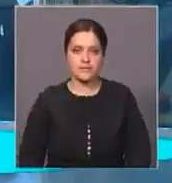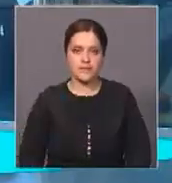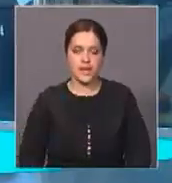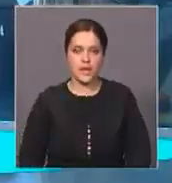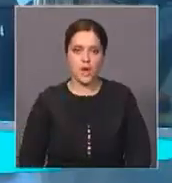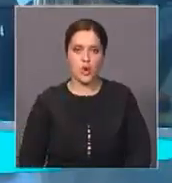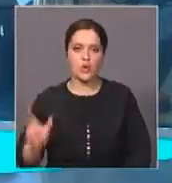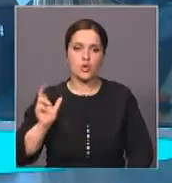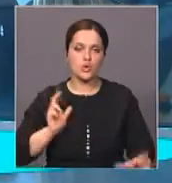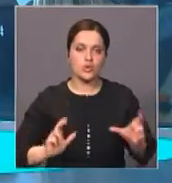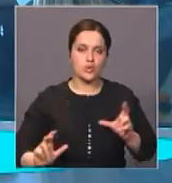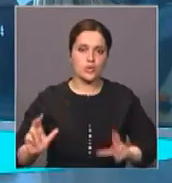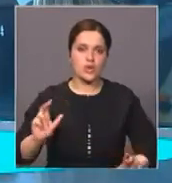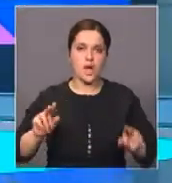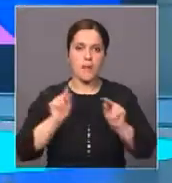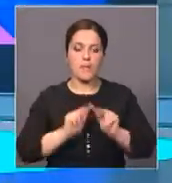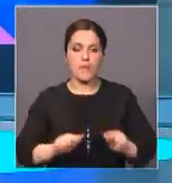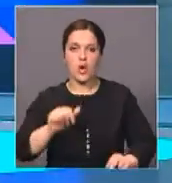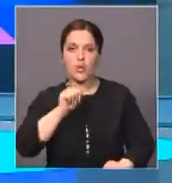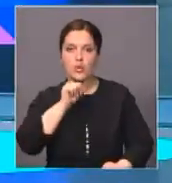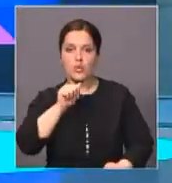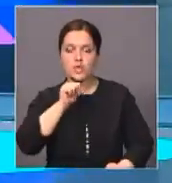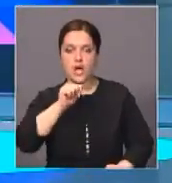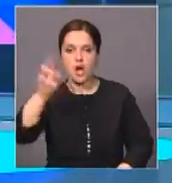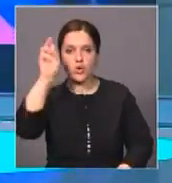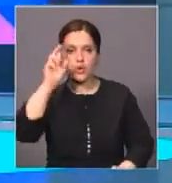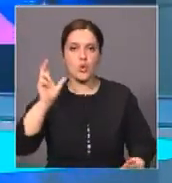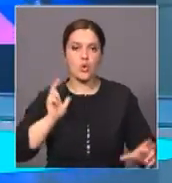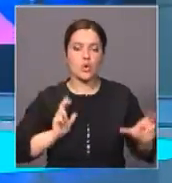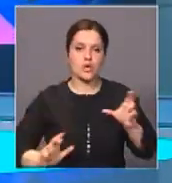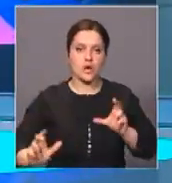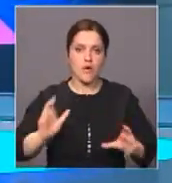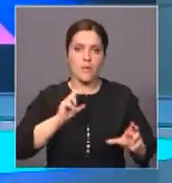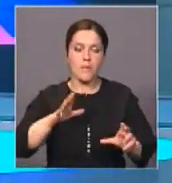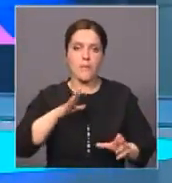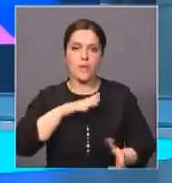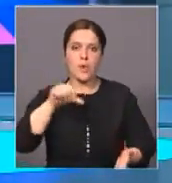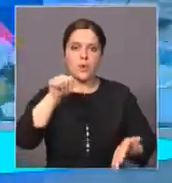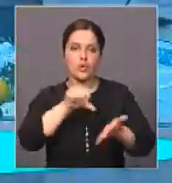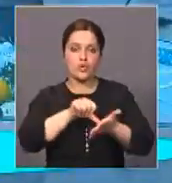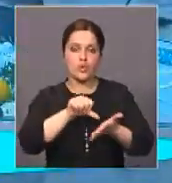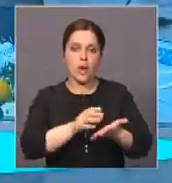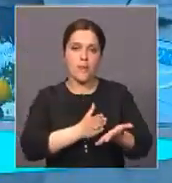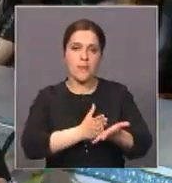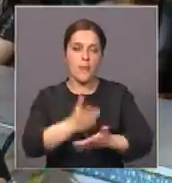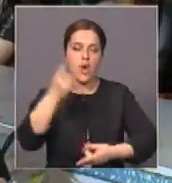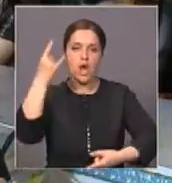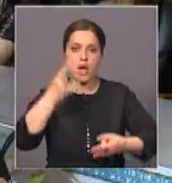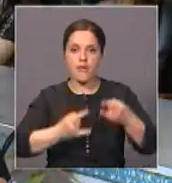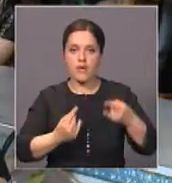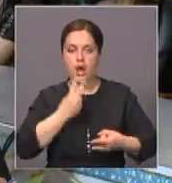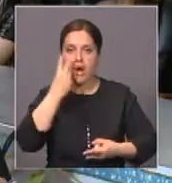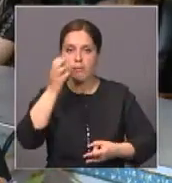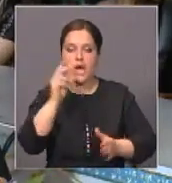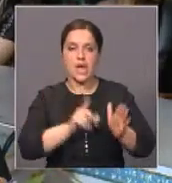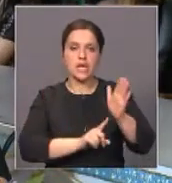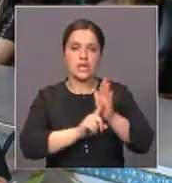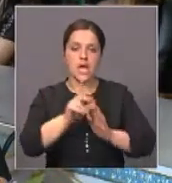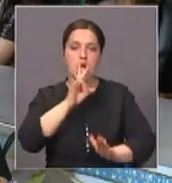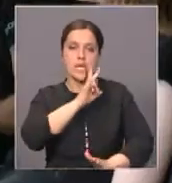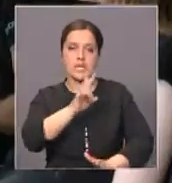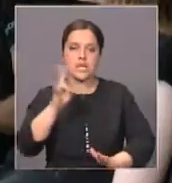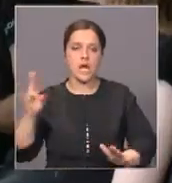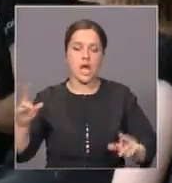Студенты и преподаватели Кустанайского государственного университета наблюдали за инаугурацией президента Нурсултана Назарбаева. Как отмечает